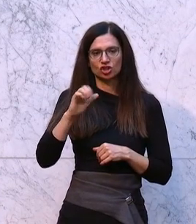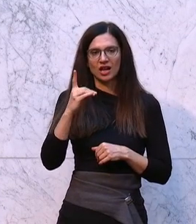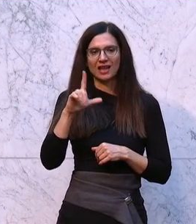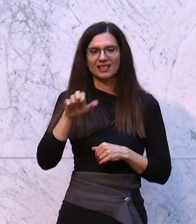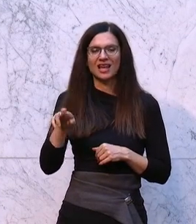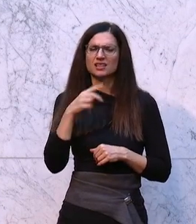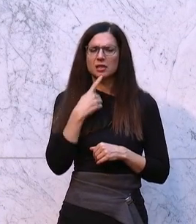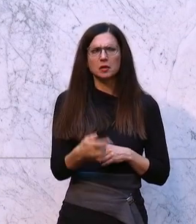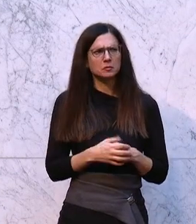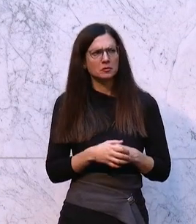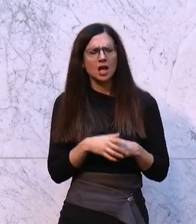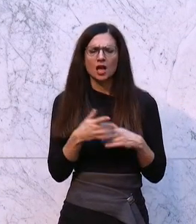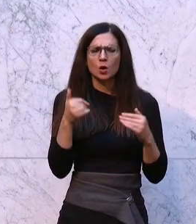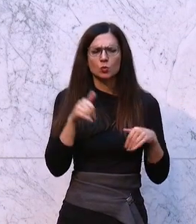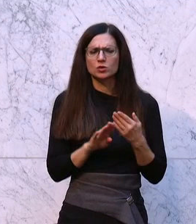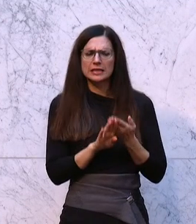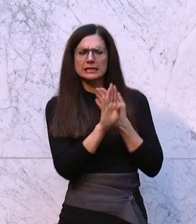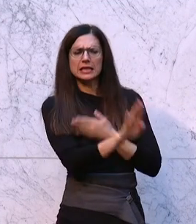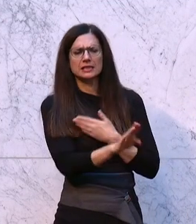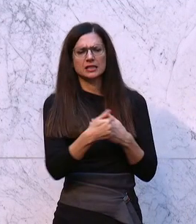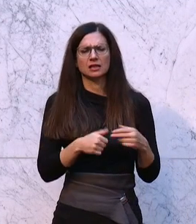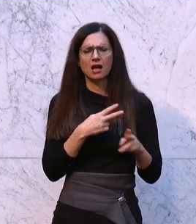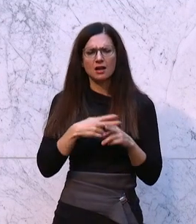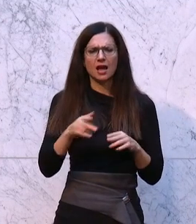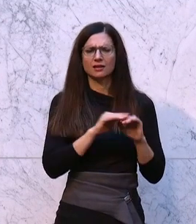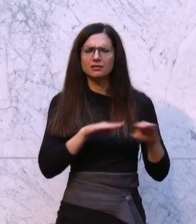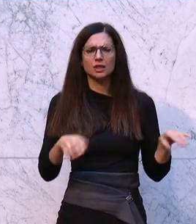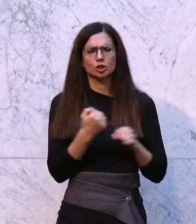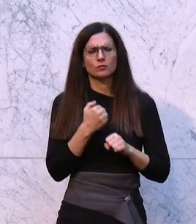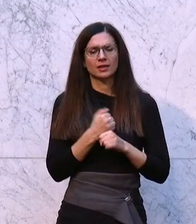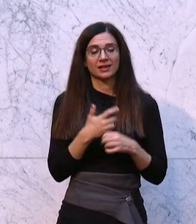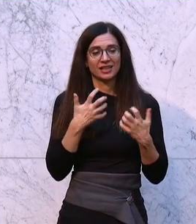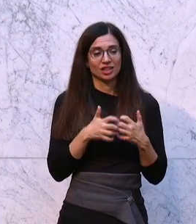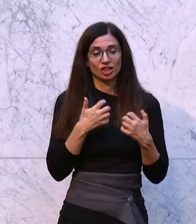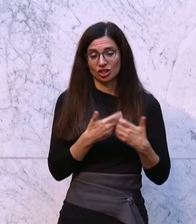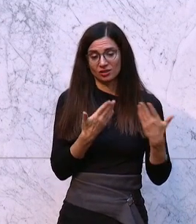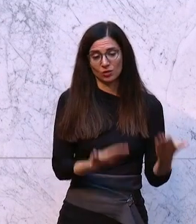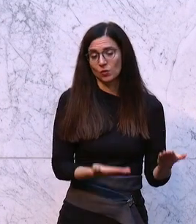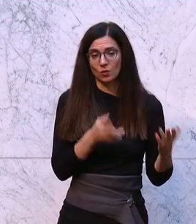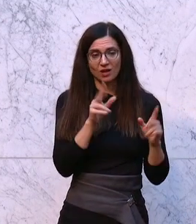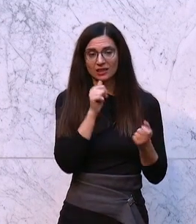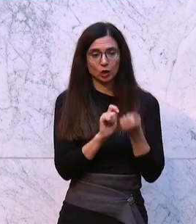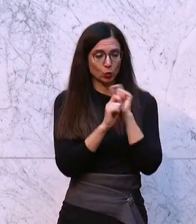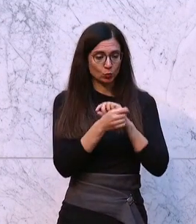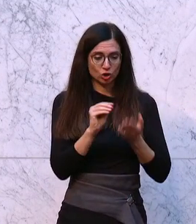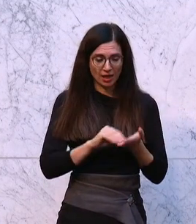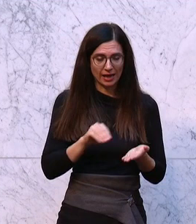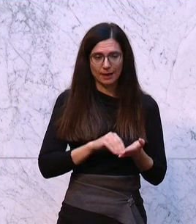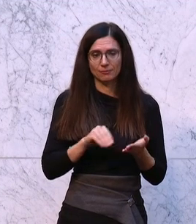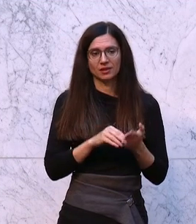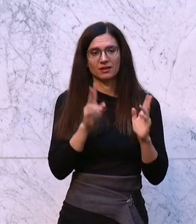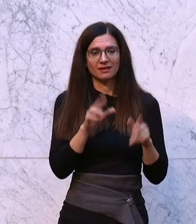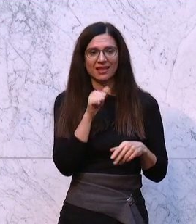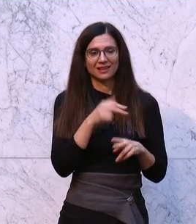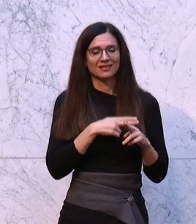Mindeste sei, was wir tun müssen, uns distanzieren, reinen Tisch machen. Geschichte ist Geschichte, wir können es nicht ungeschehen machen, wir können keinen reinen